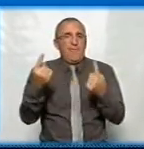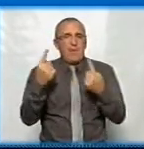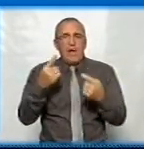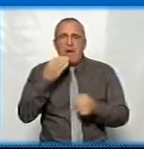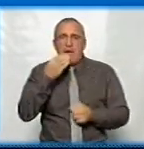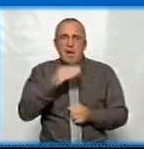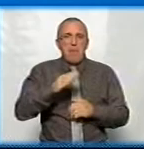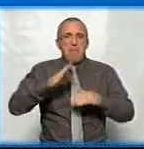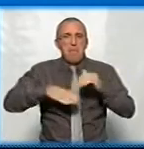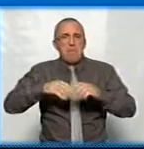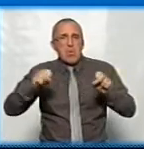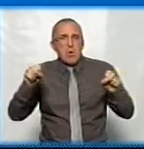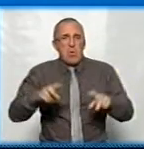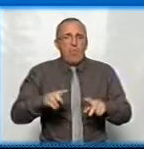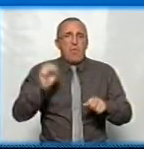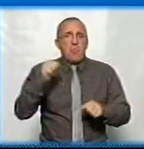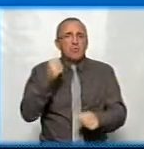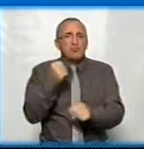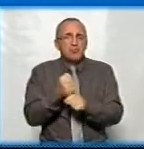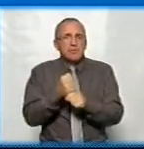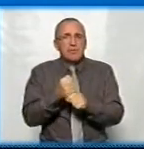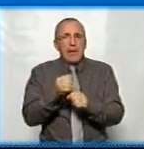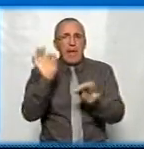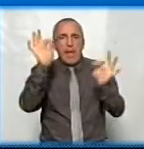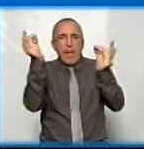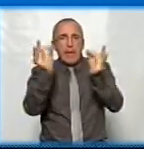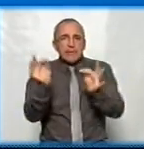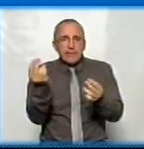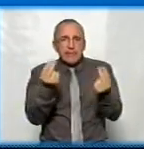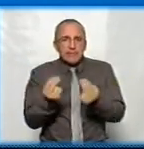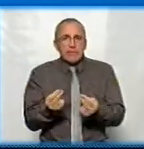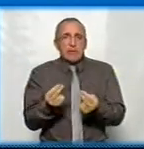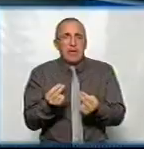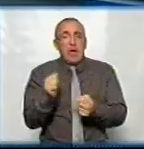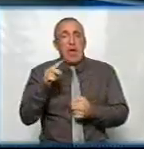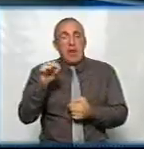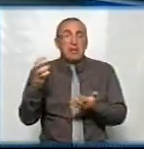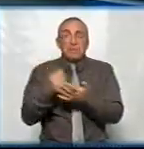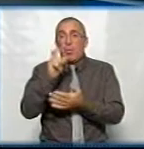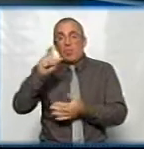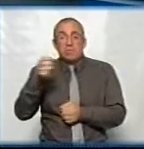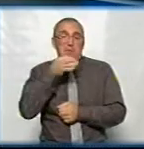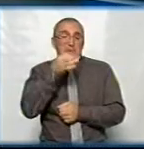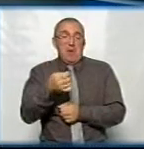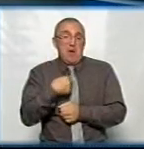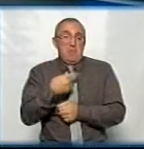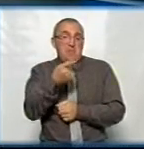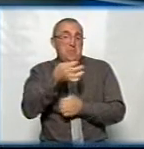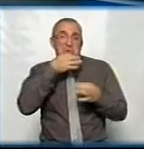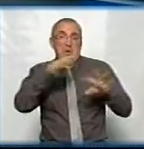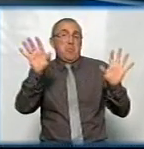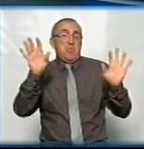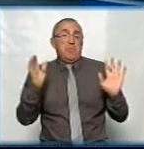висококласний профі може зробити ескіз, але знайдуться люди, які скажуть, а мені він не